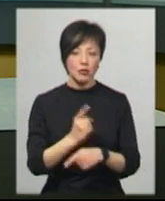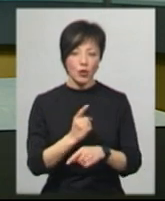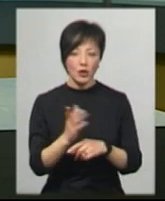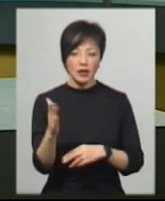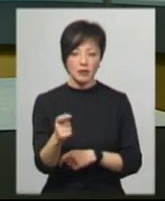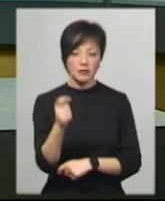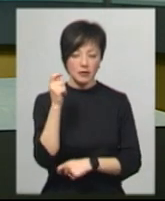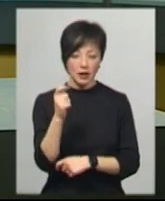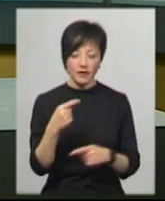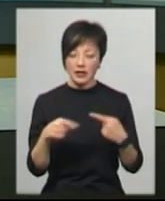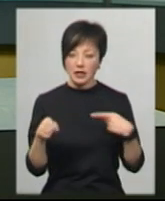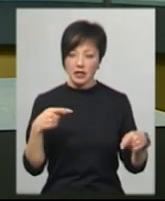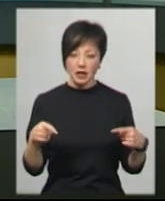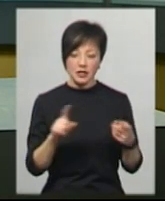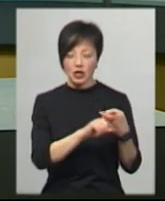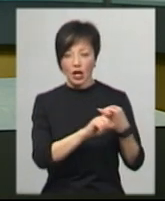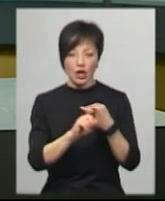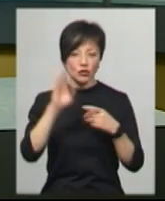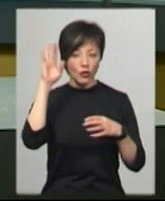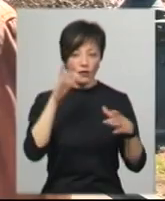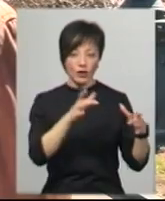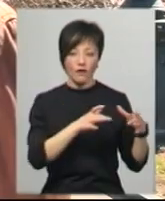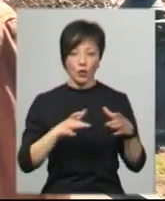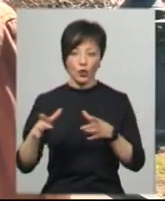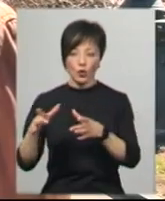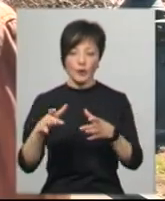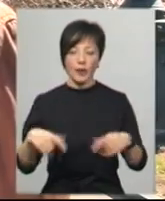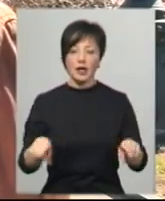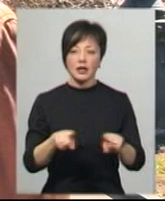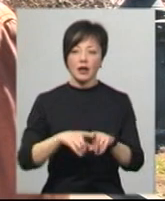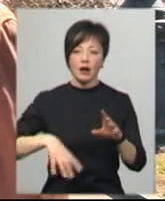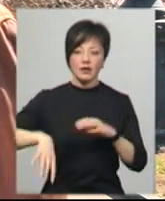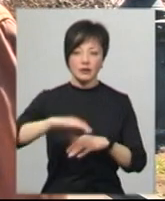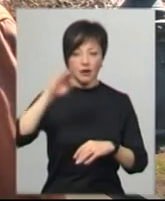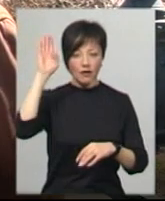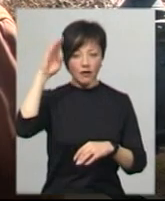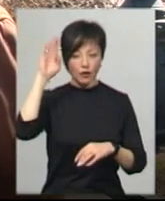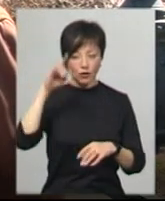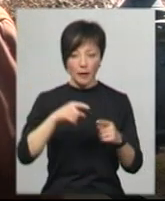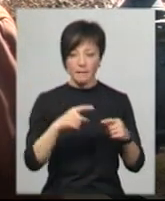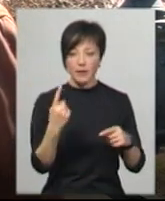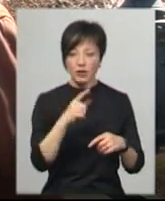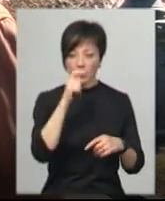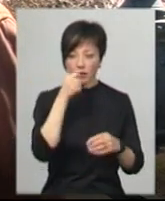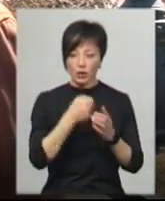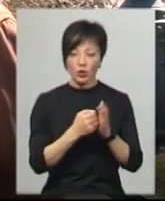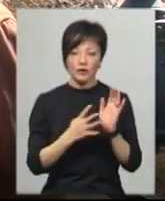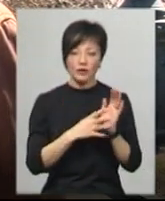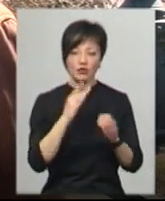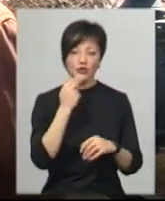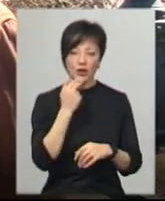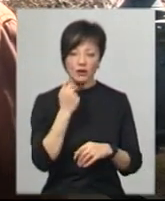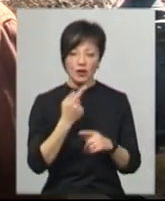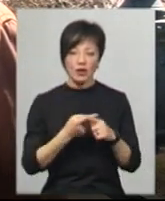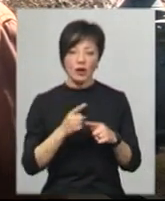риби відрізняються залежно від водой. Так, у всіх водосховищах з 1 квітня по 9 червня. У річках та їх